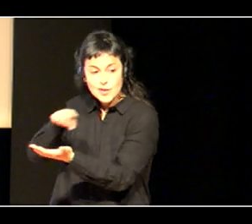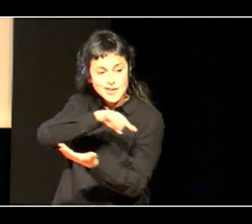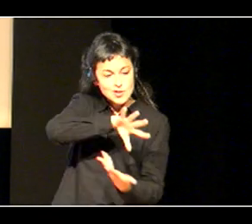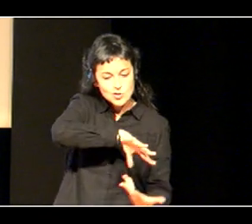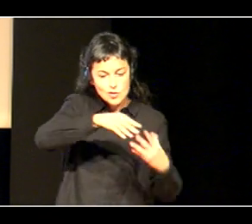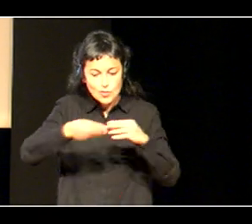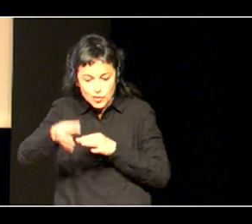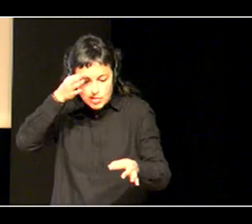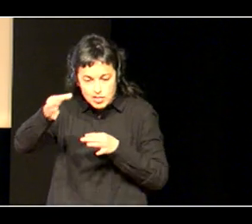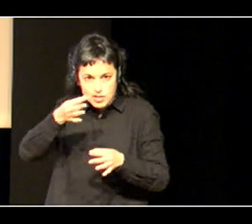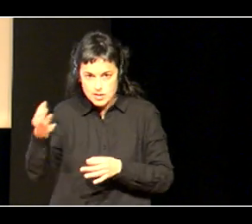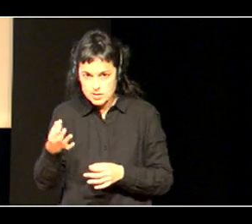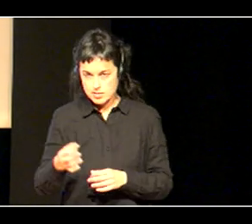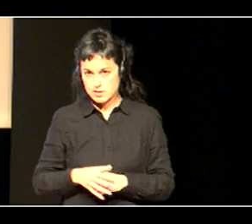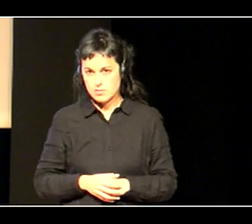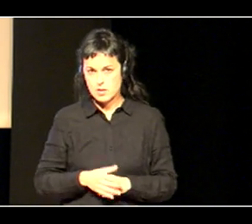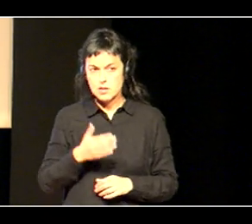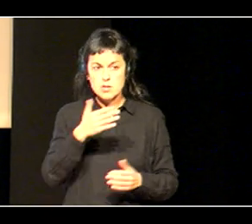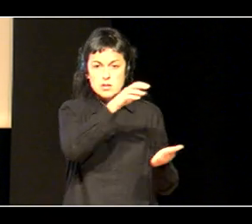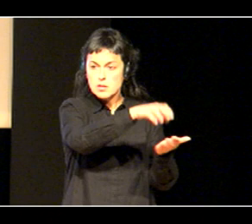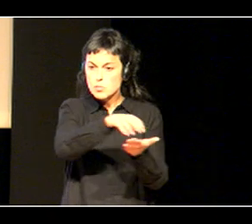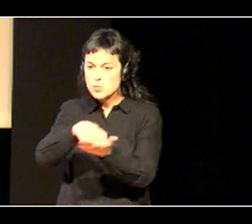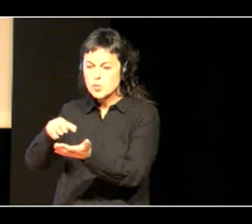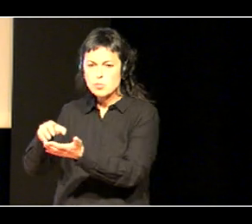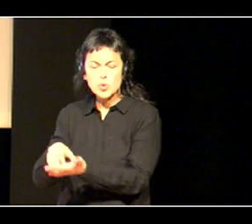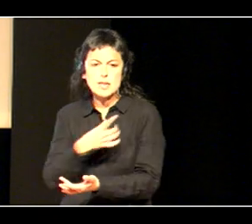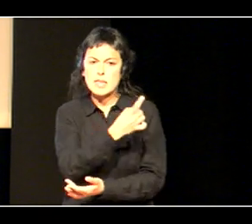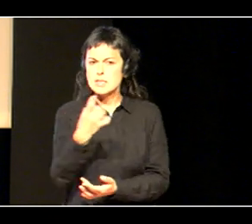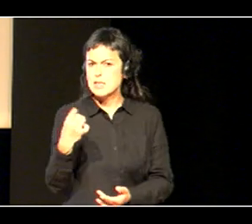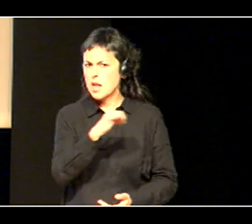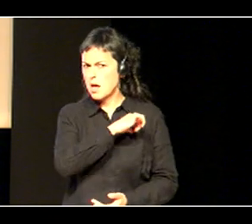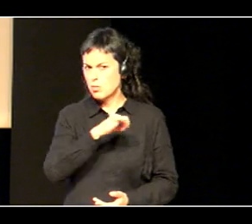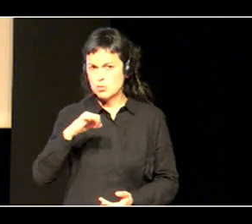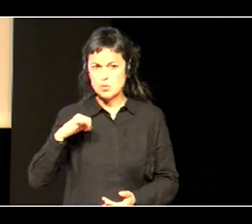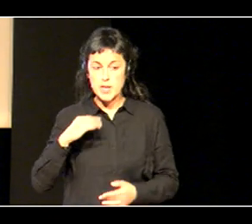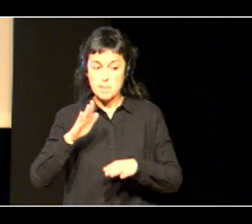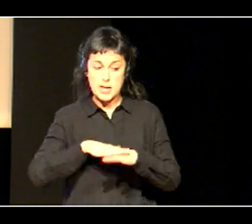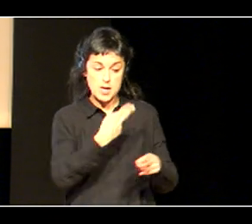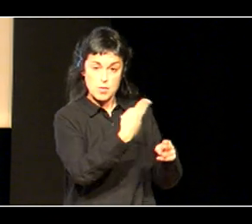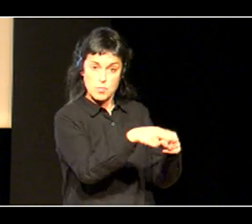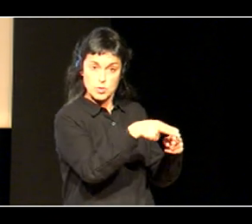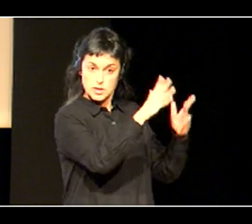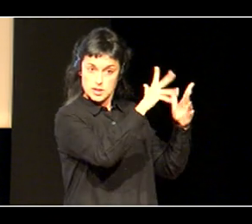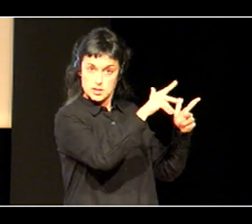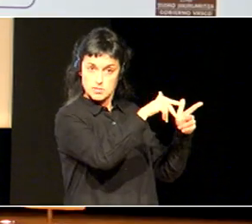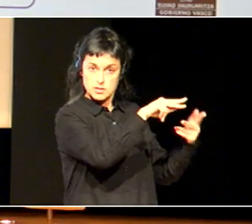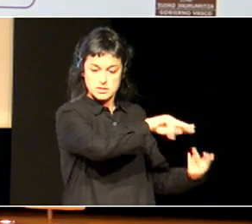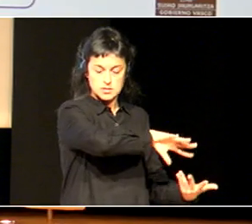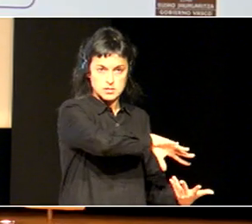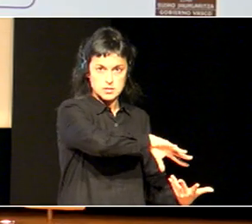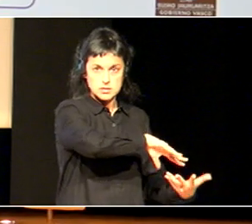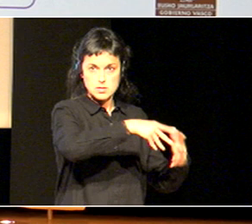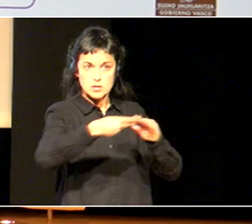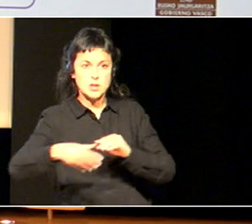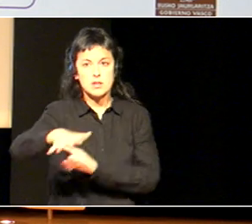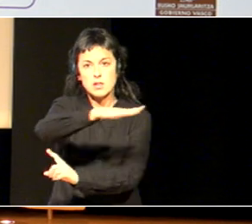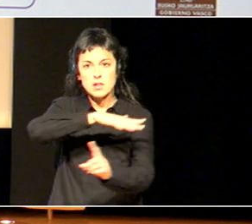ikastetzeaik ikastetzeek behar beste autonomia izan behar dute politika oiek ikasleen testu inguru fiziko